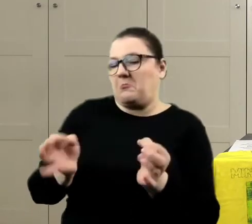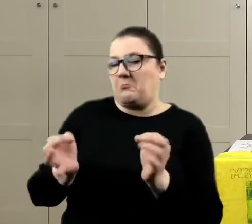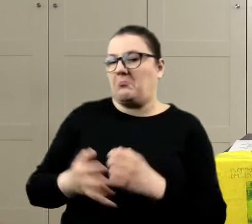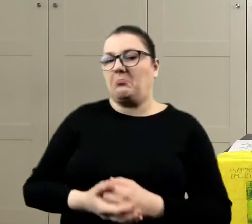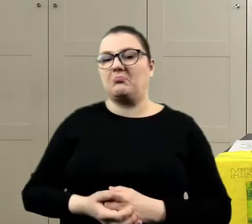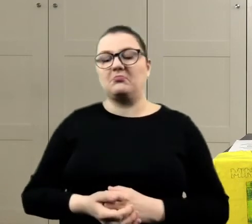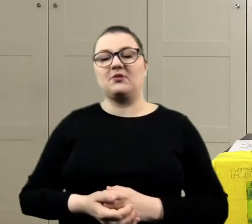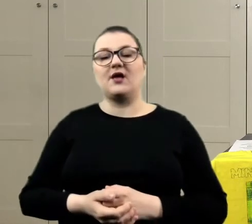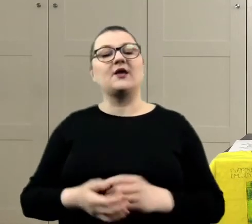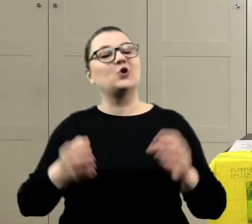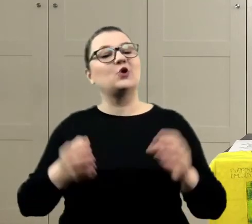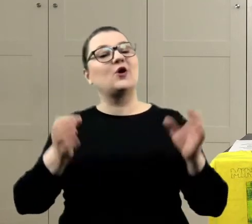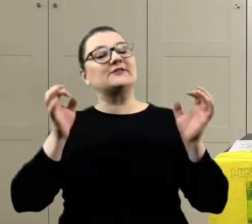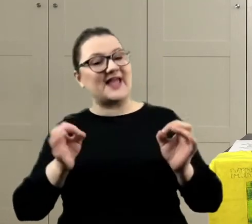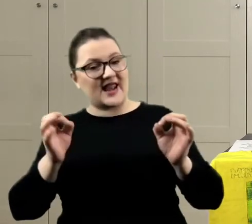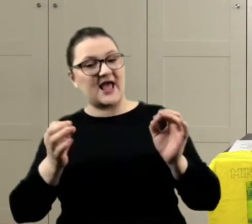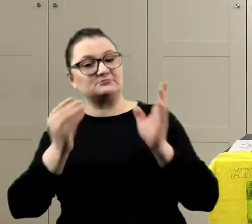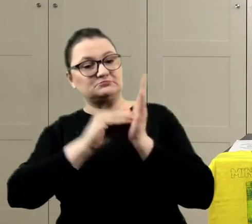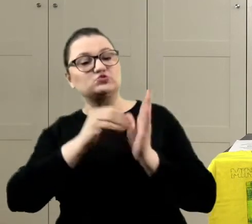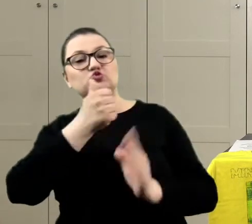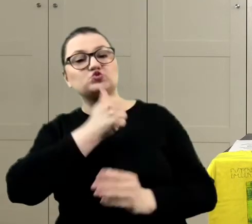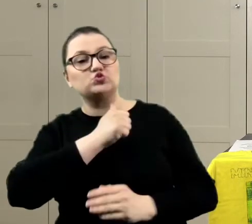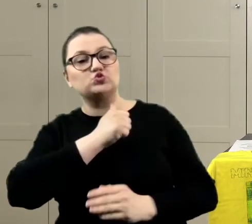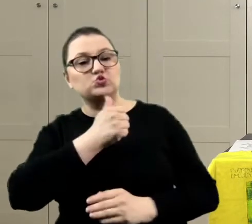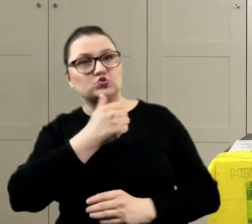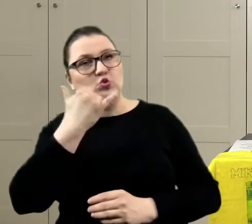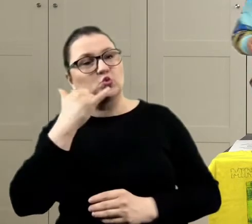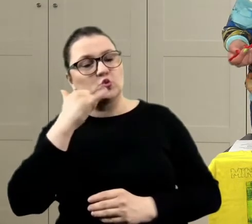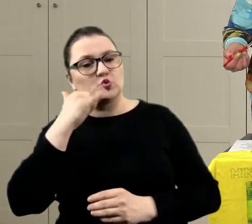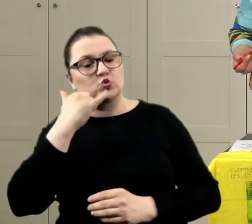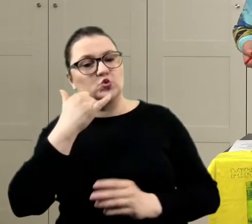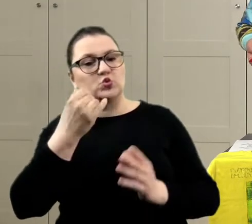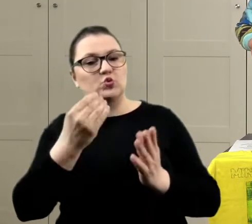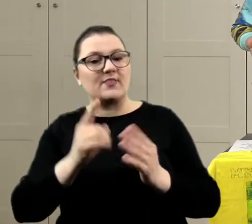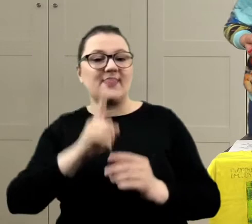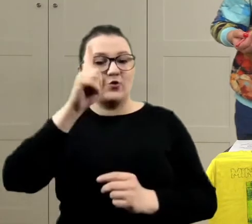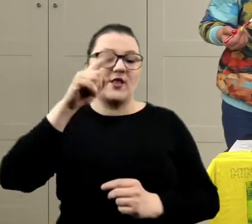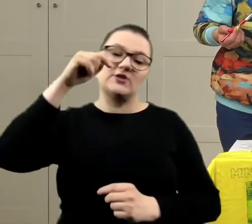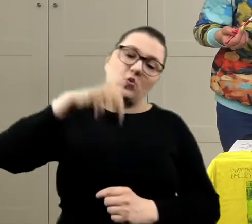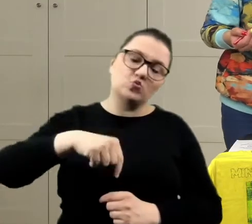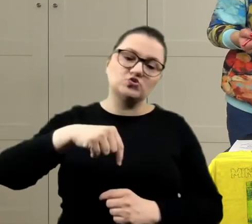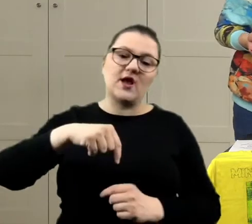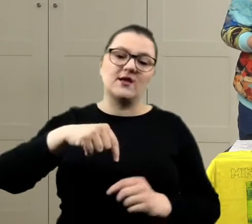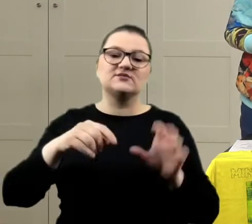teraz damy żółty. Żółty damy na górze skrzydełka czy na dole?